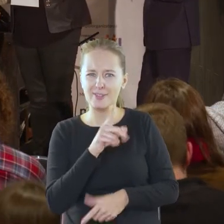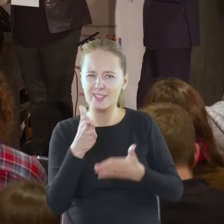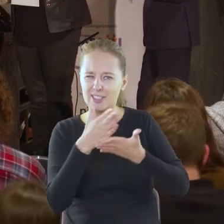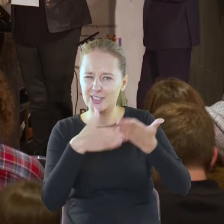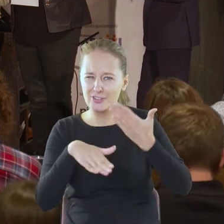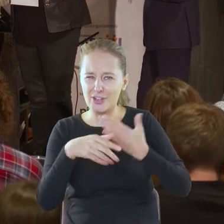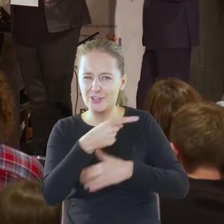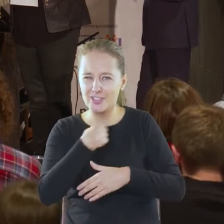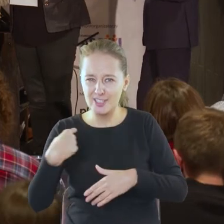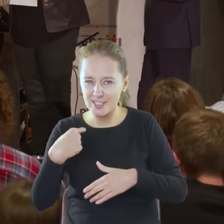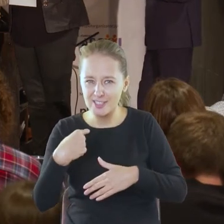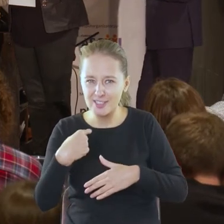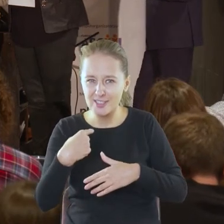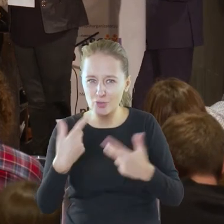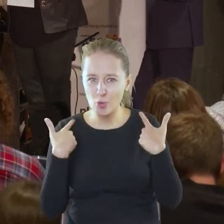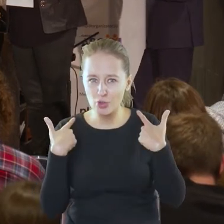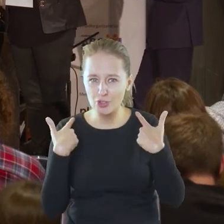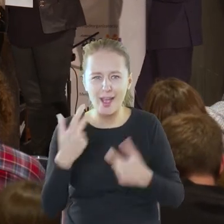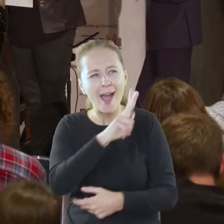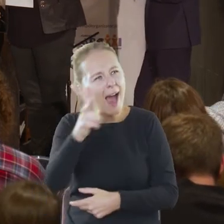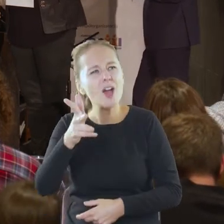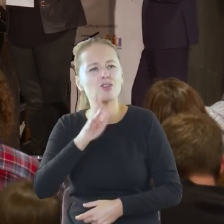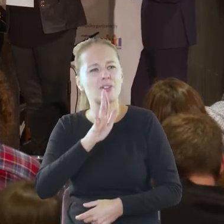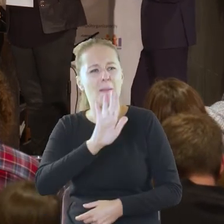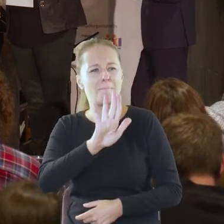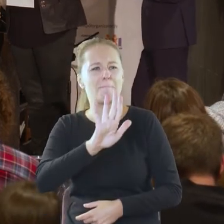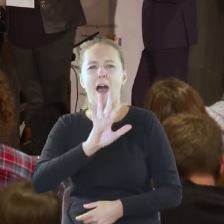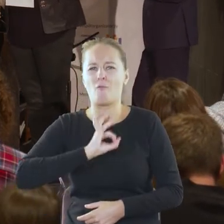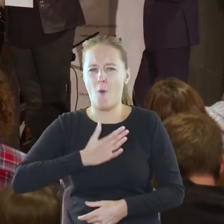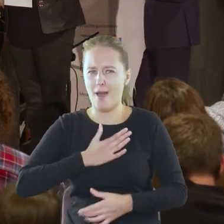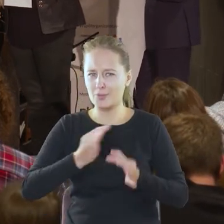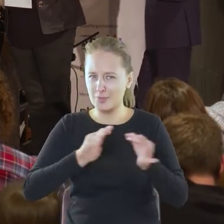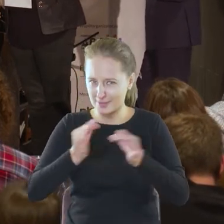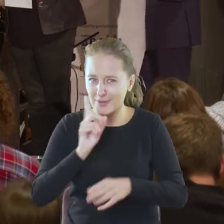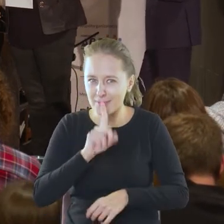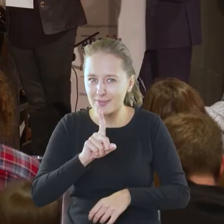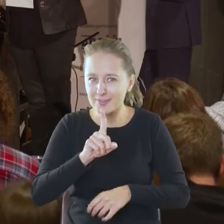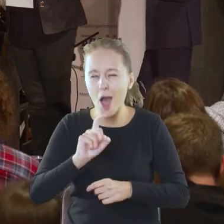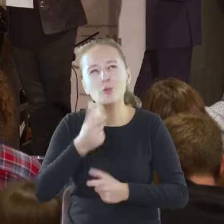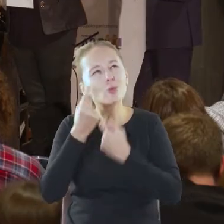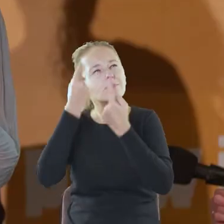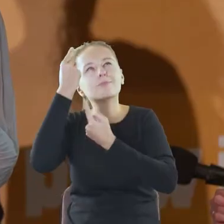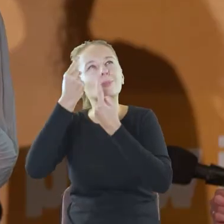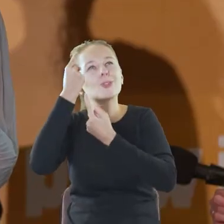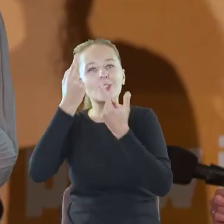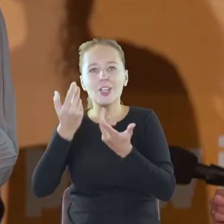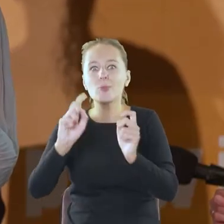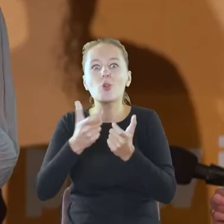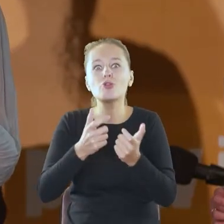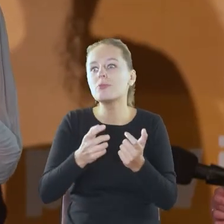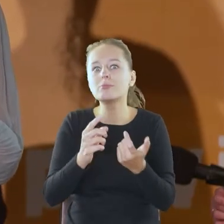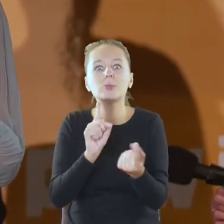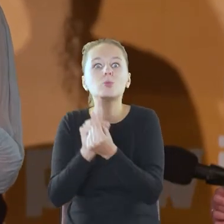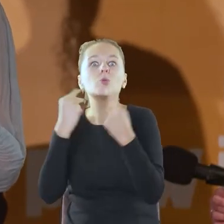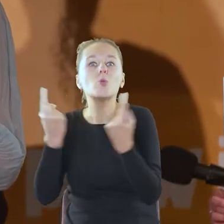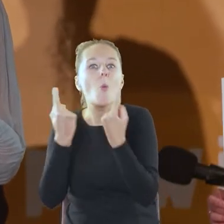naszego życia. Każdy z nas ma jakąś powieść, jest w trakcie jakiejś powieści, prawda? Coś snujemy, coś nam się przytrafia, coś